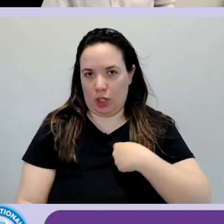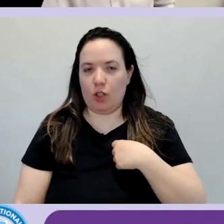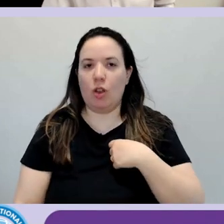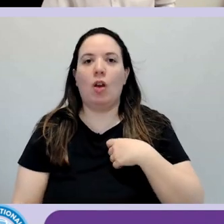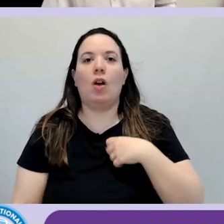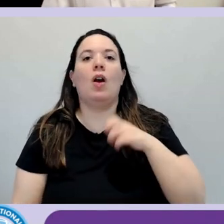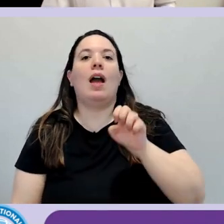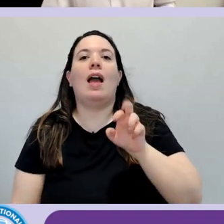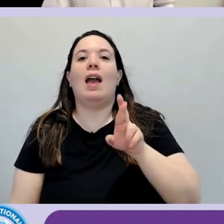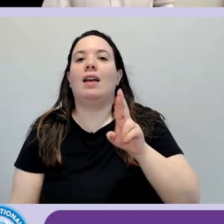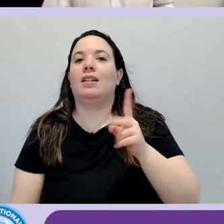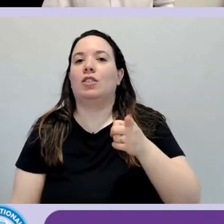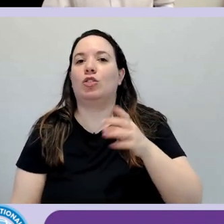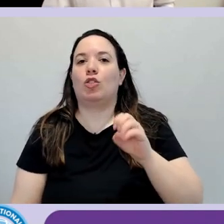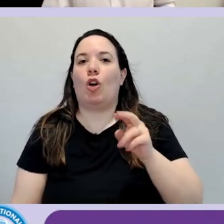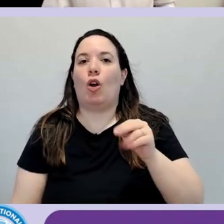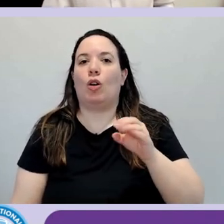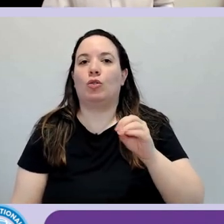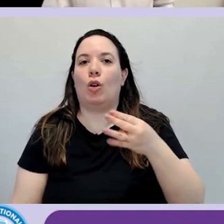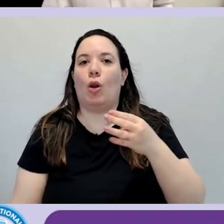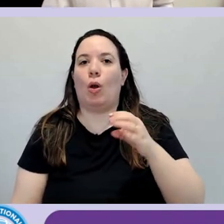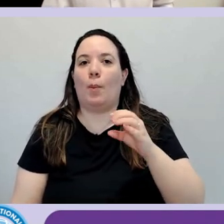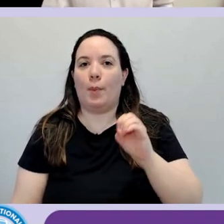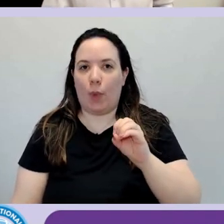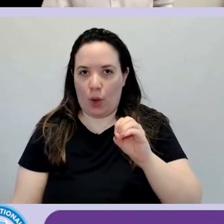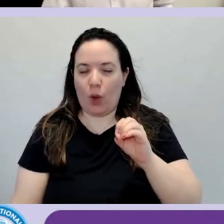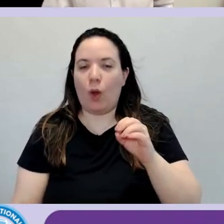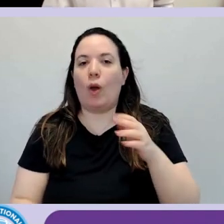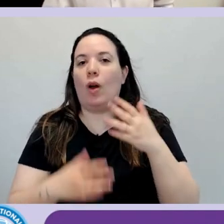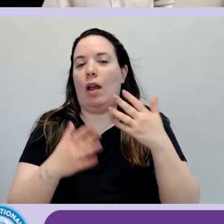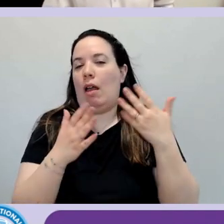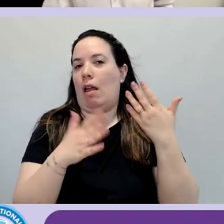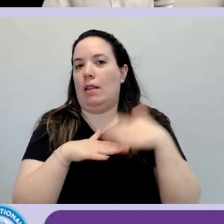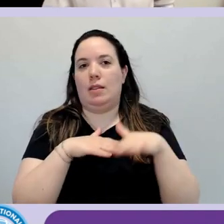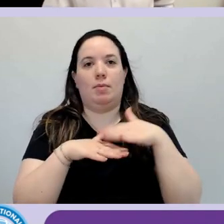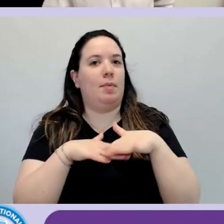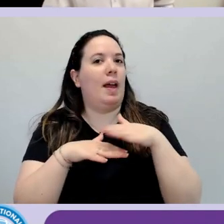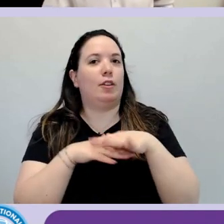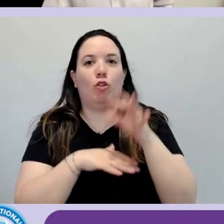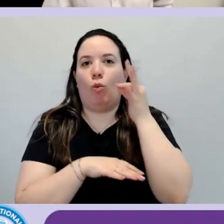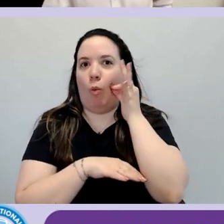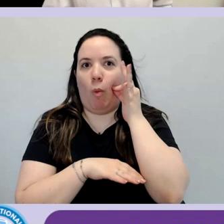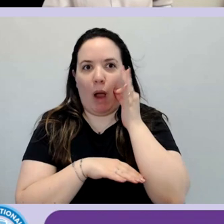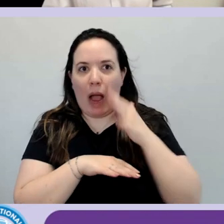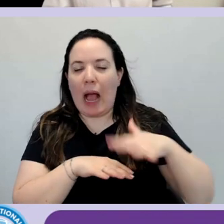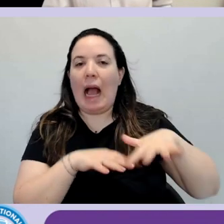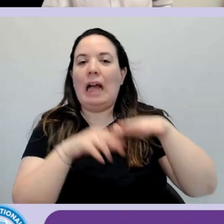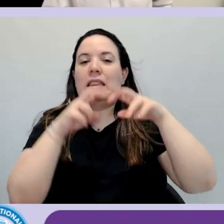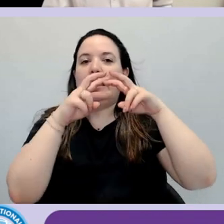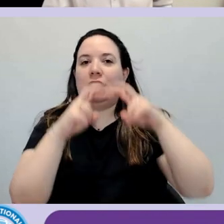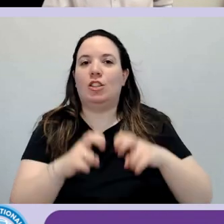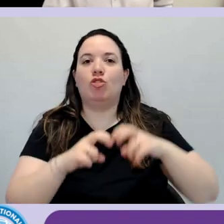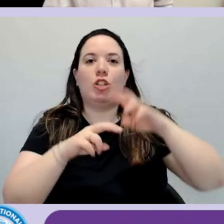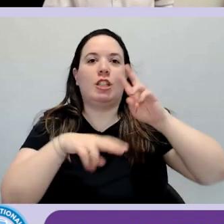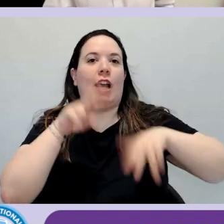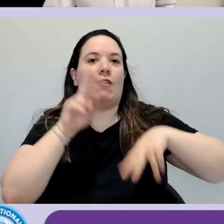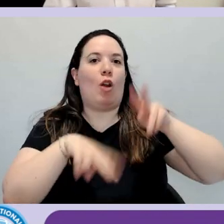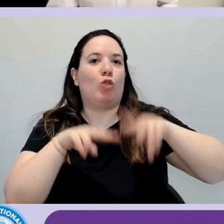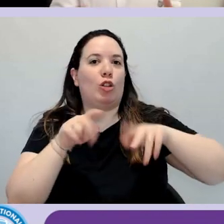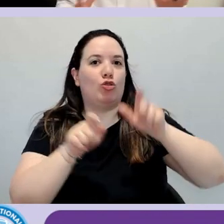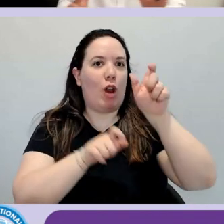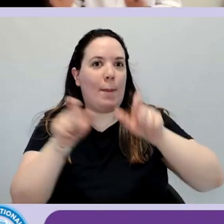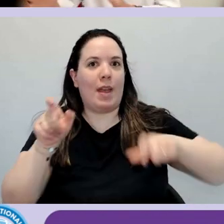in fattori umani, con un background molto forte su tutto il mondo della ricerca e valutazione con le persone,